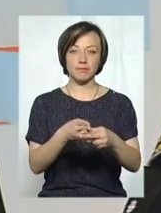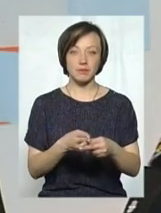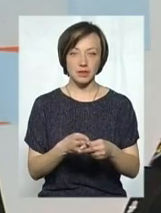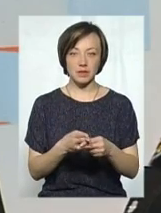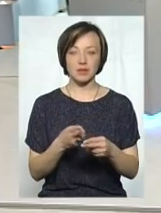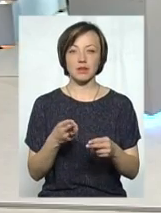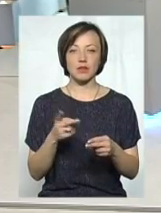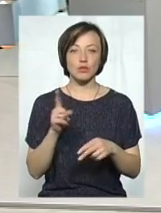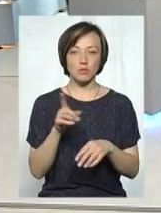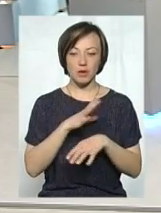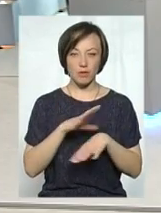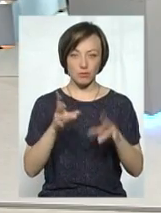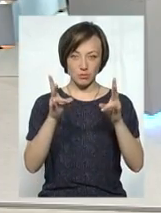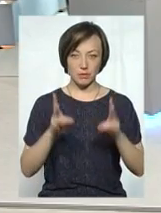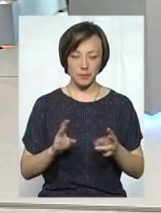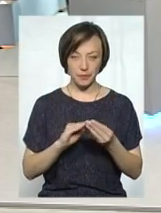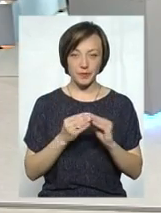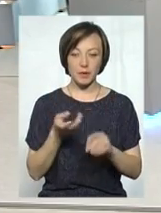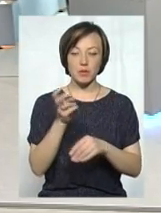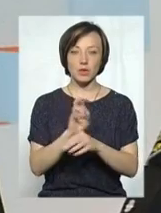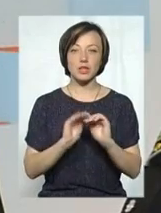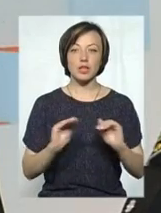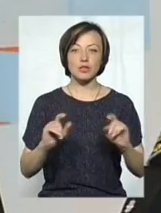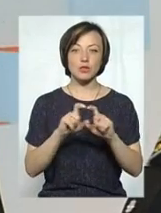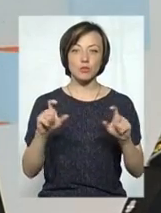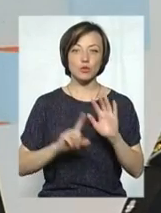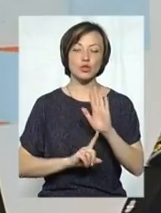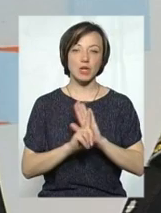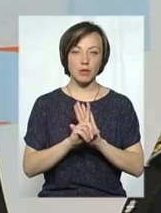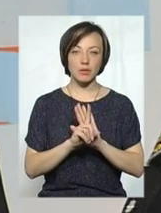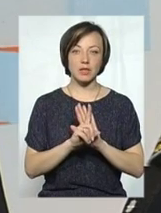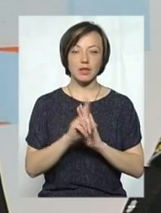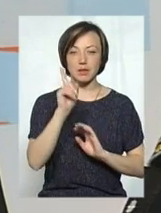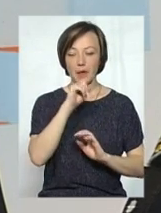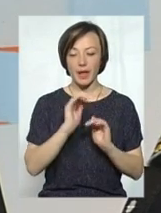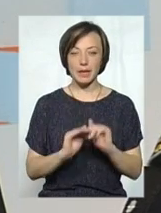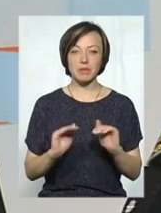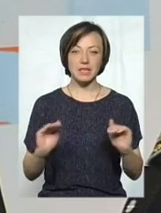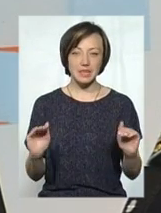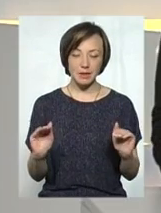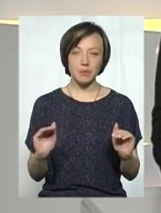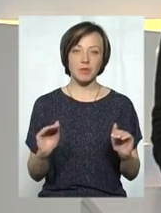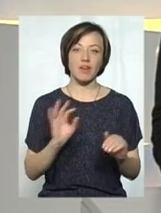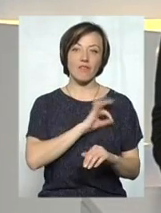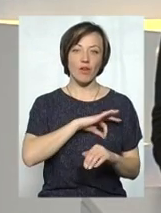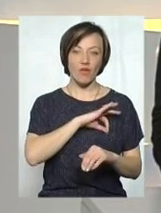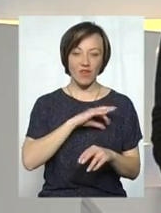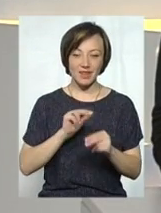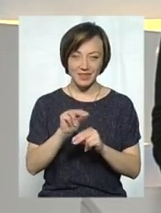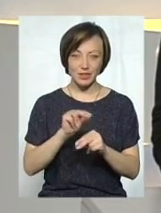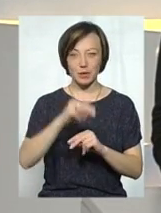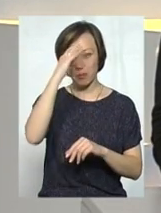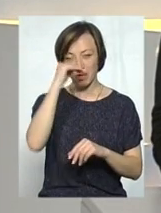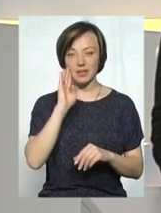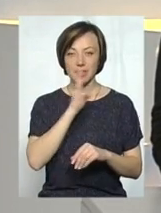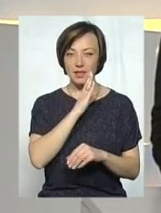профілактичною цілью. І ми приходимо в дитячі садочки, вже починаємо з маленькими дітками, вони вже їх вихователі навчають, батьки,